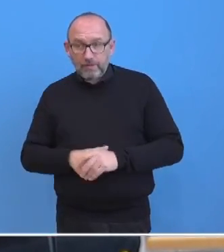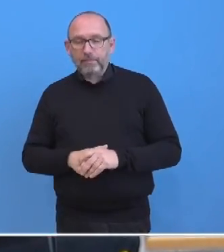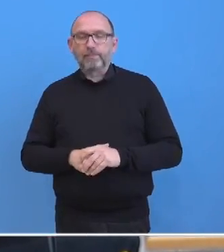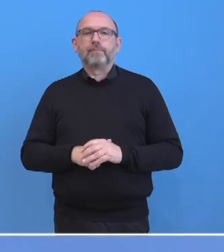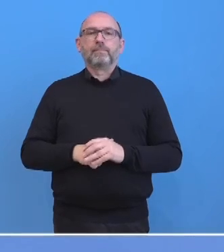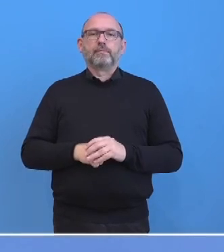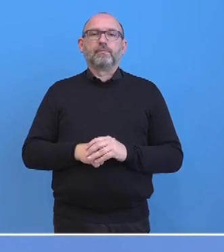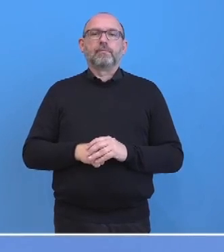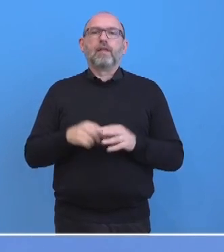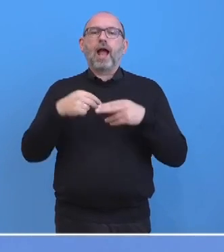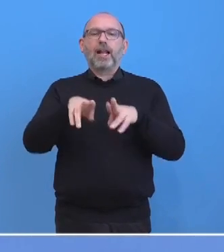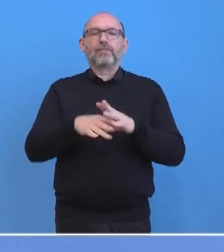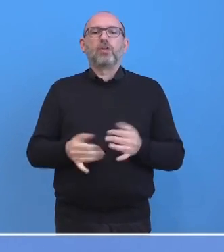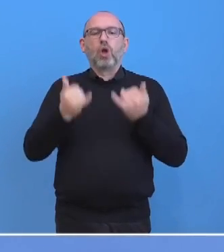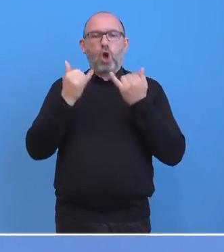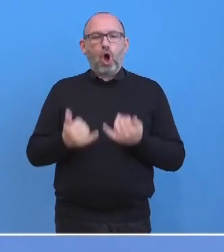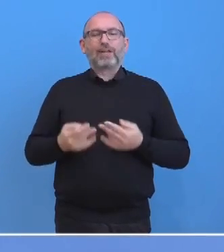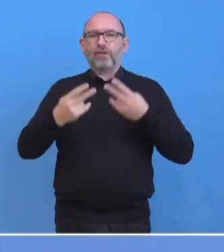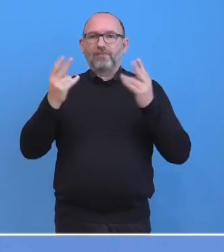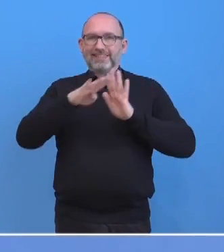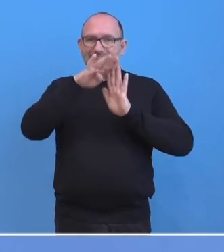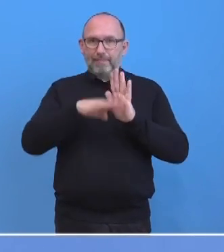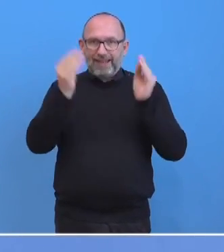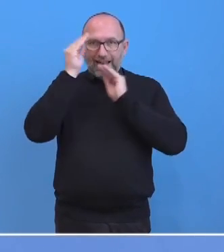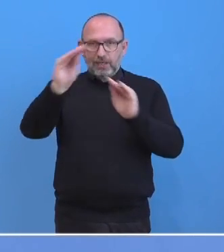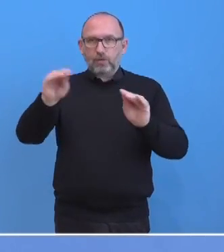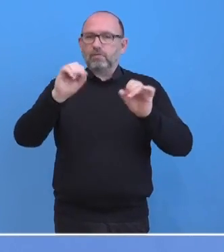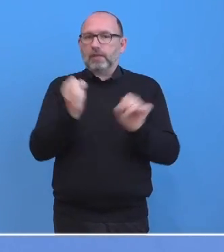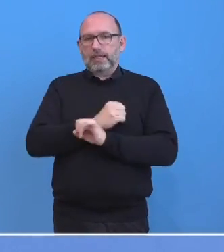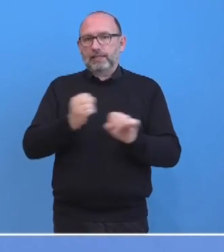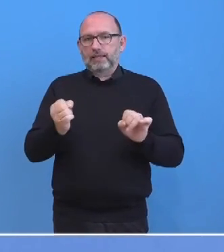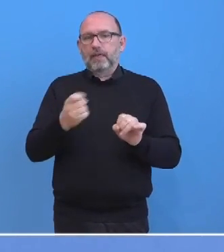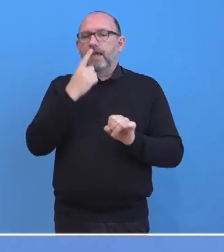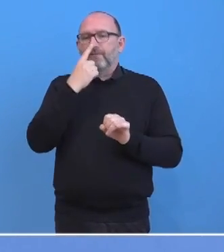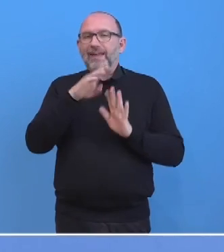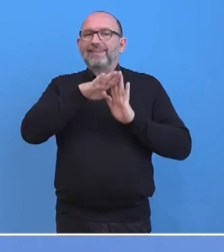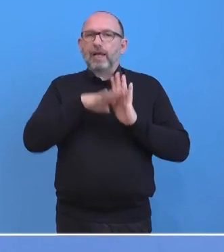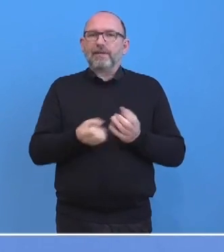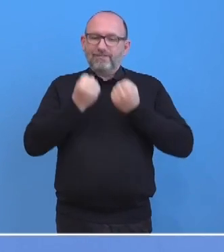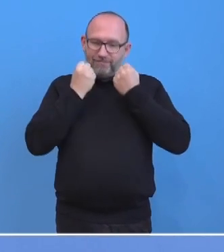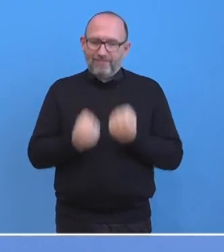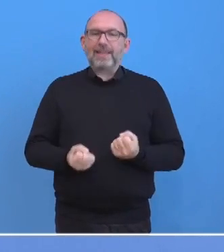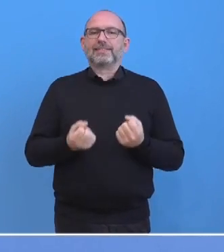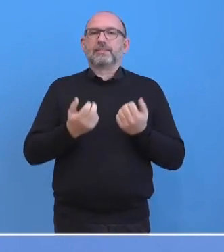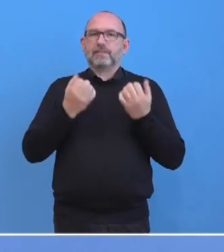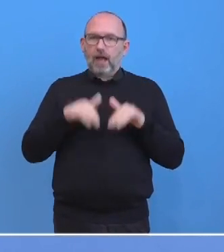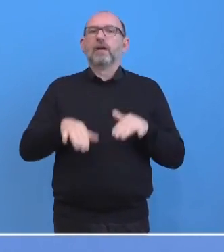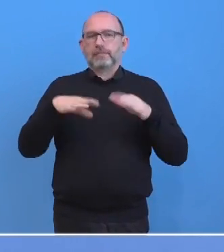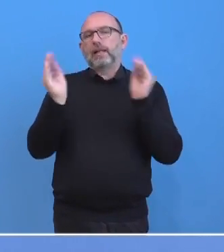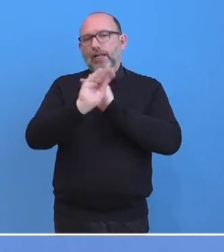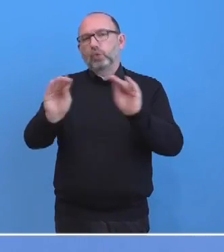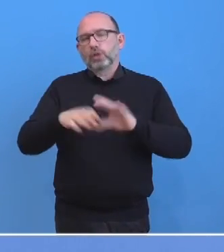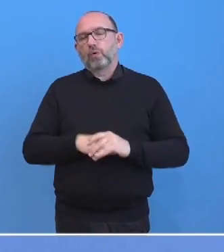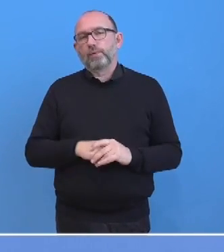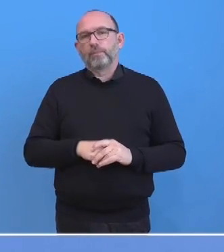und heute keinen solchen Termin ankündigen. Wie Sie wissen, kündigen wir Termine an, wenn sie ganz spruchreif am Ende sind und im Übrigen auch